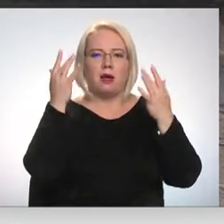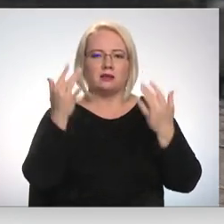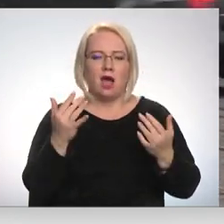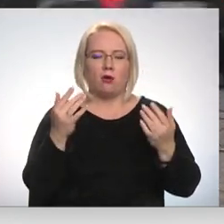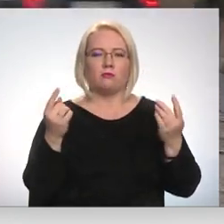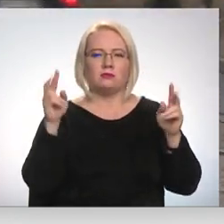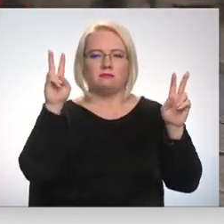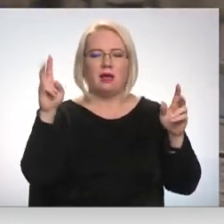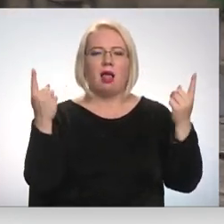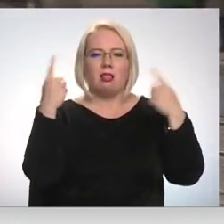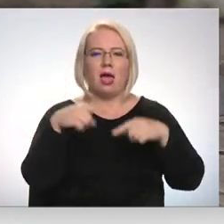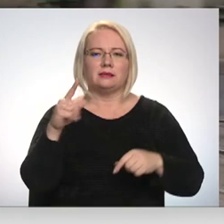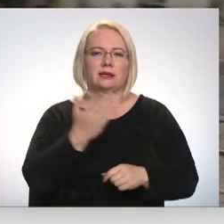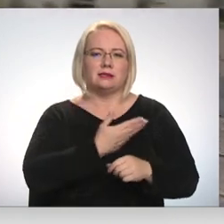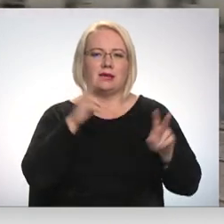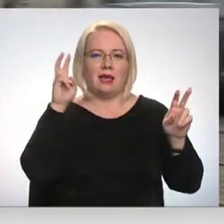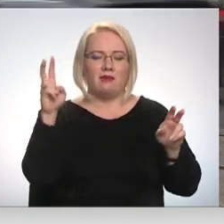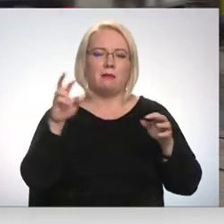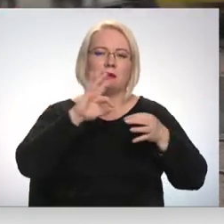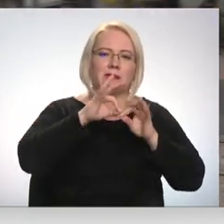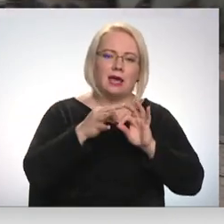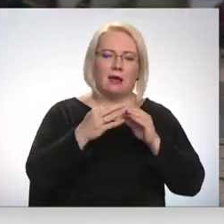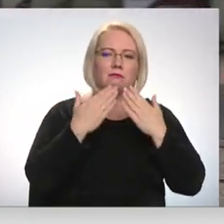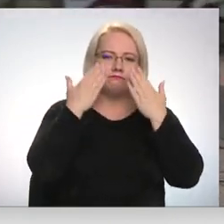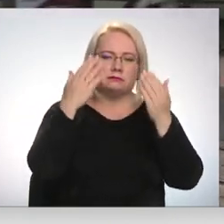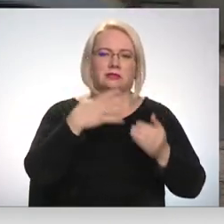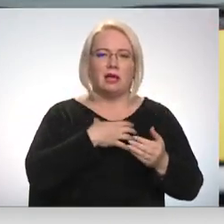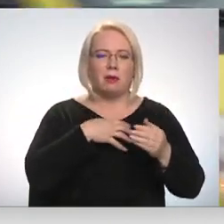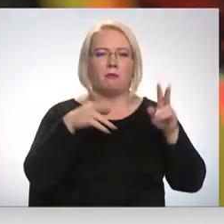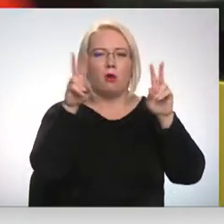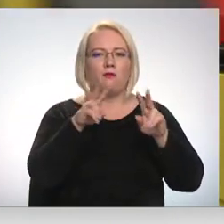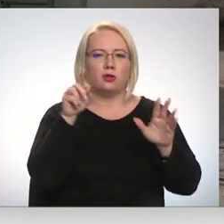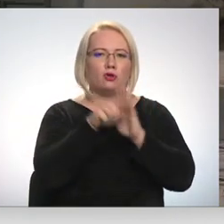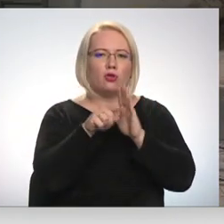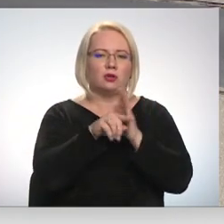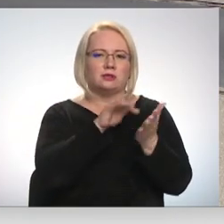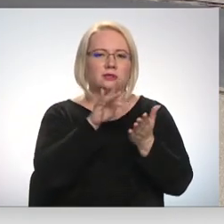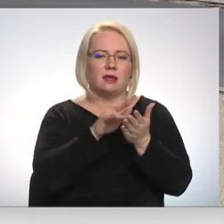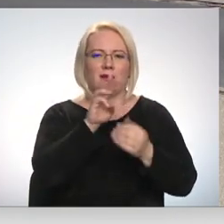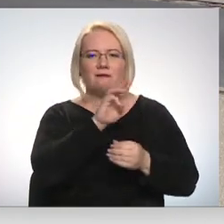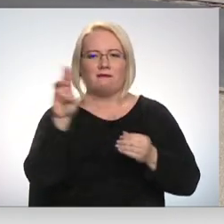Plašāka informācija meklējama slimība profilaksas un kontrolas centra mājaslapā. Dāvids Frenefels, Ingus Graudiņš, Latvijas televīzija